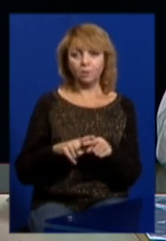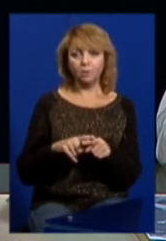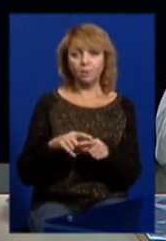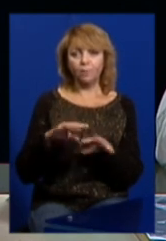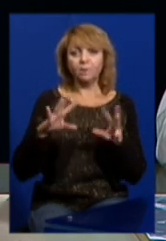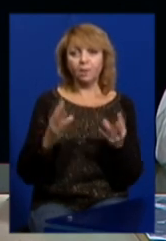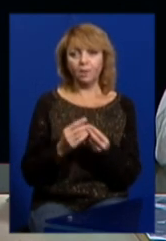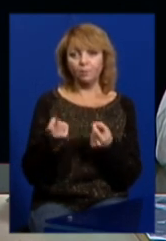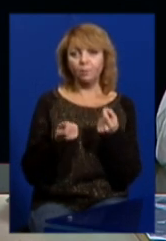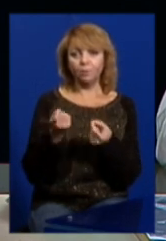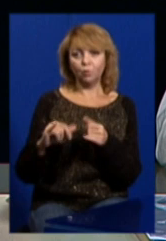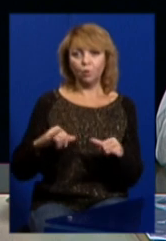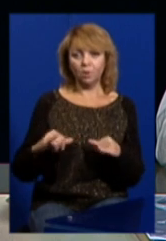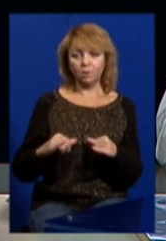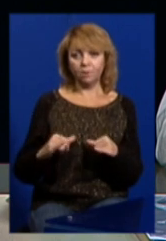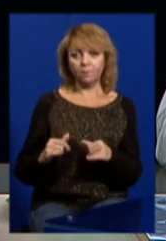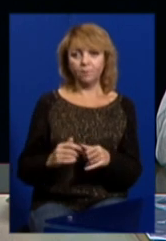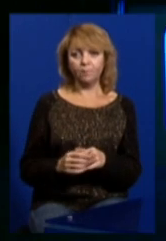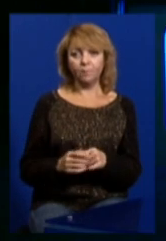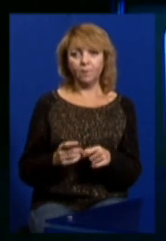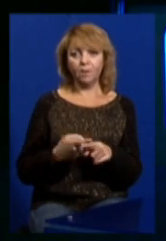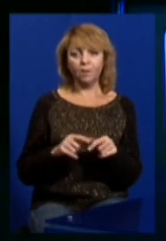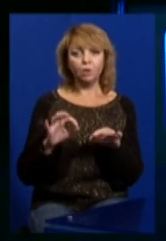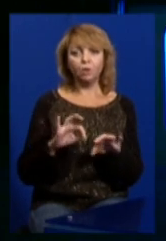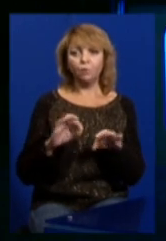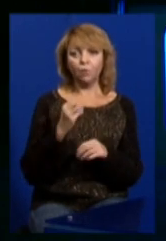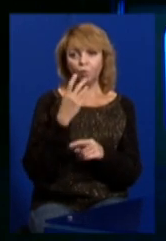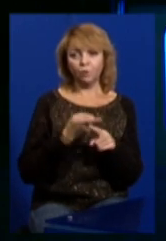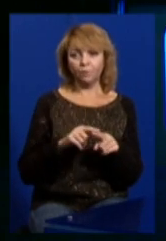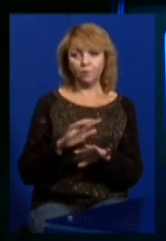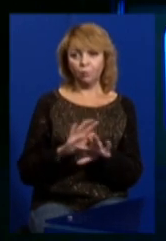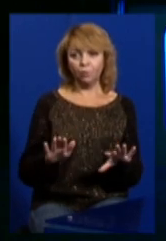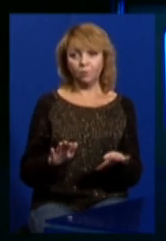взагалі дрібне хуліганство, нічого хорошого з цього не вийде.